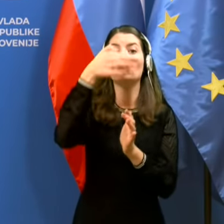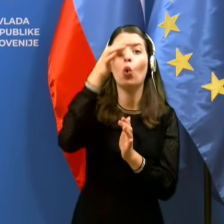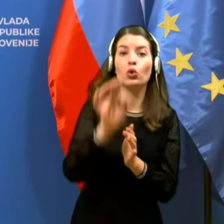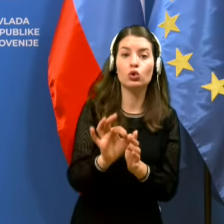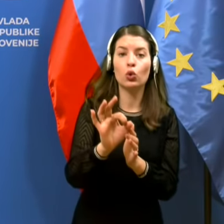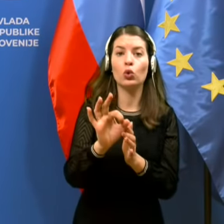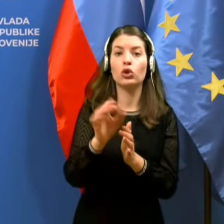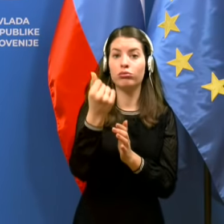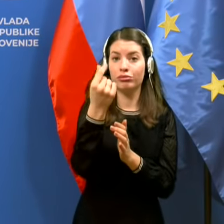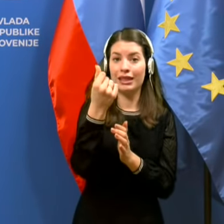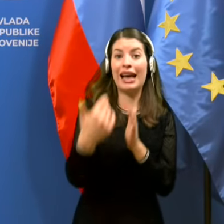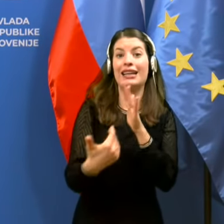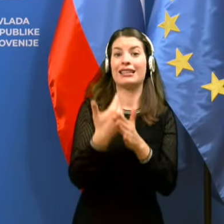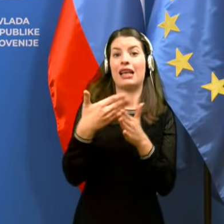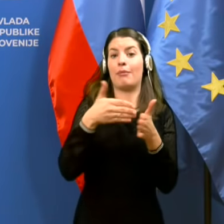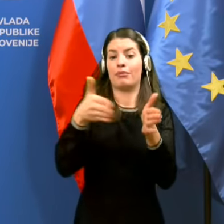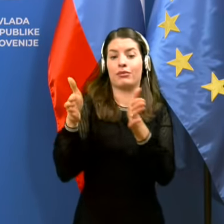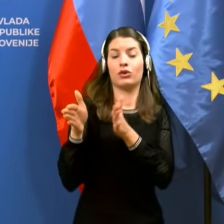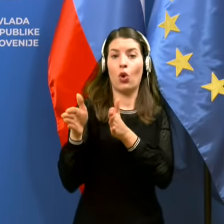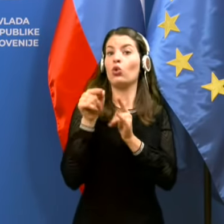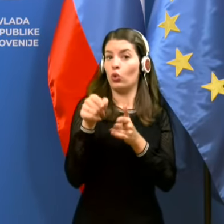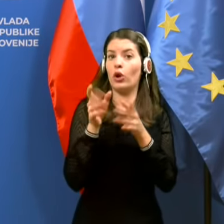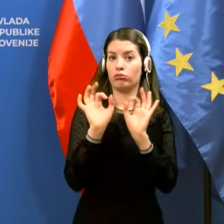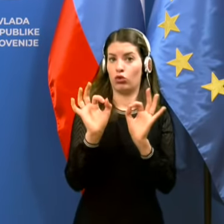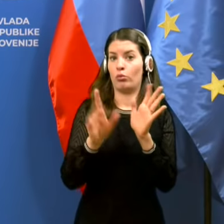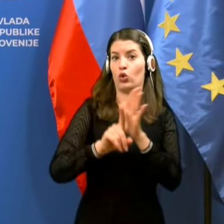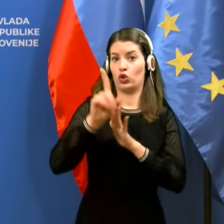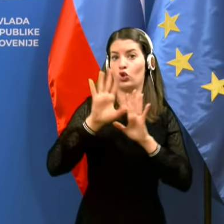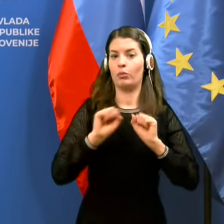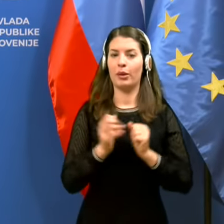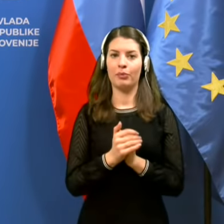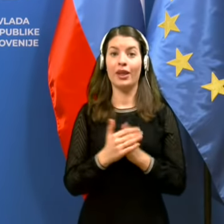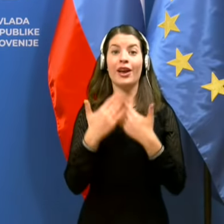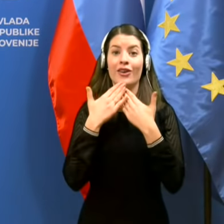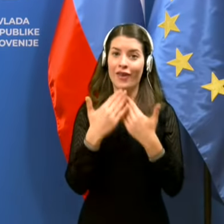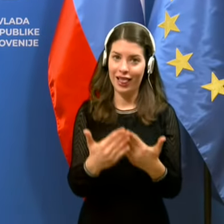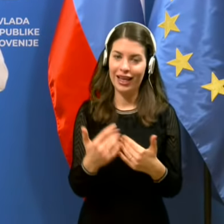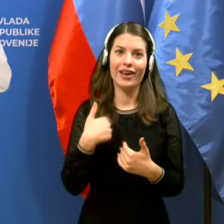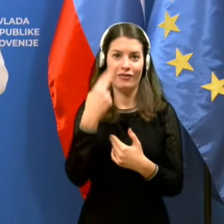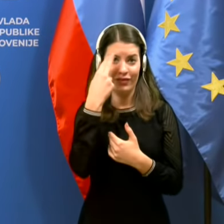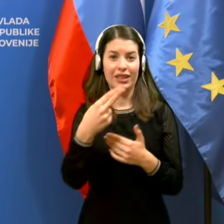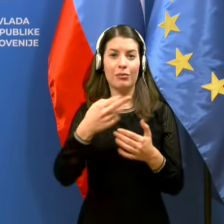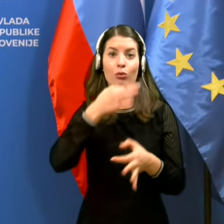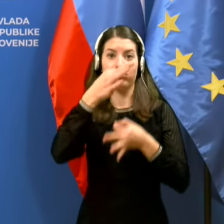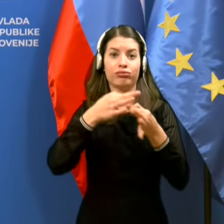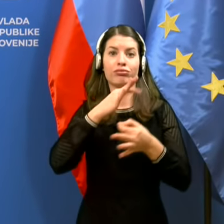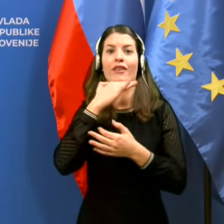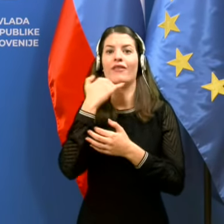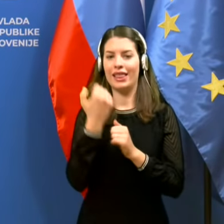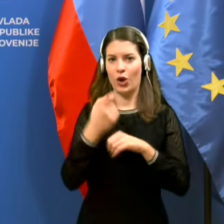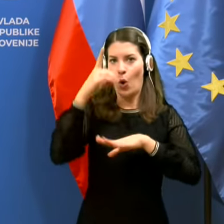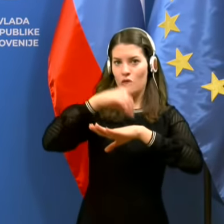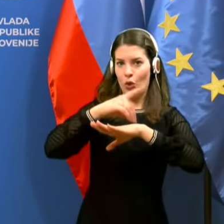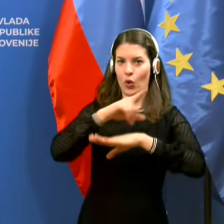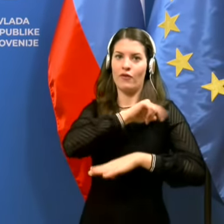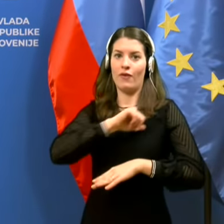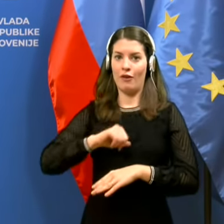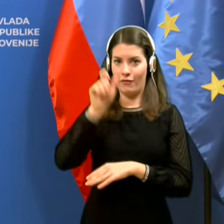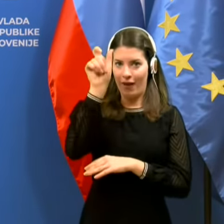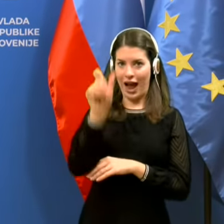karanteno. Takšni so učinkoviti ukrepi. Hvala lepa. Vidim, da je vprašanj Rizkar Percej. Doktor Fofangel je